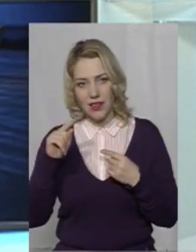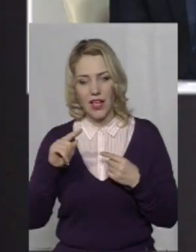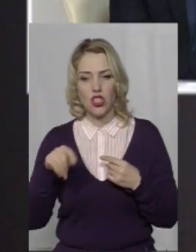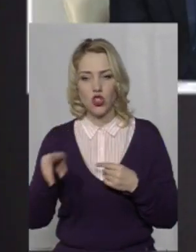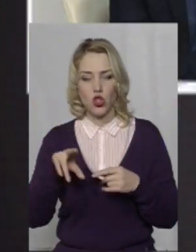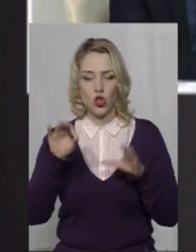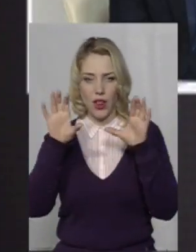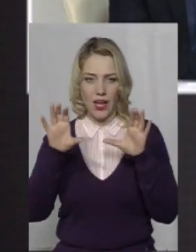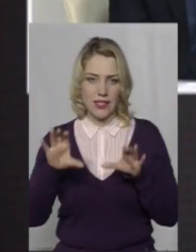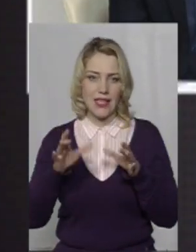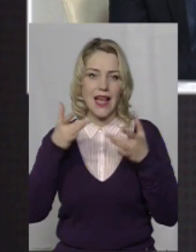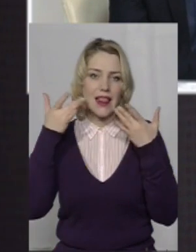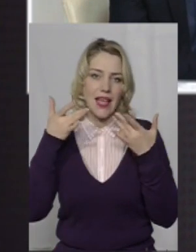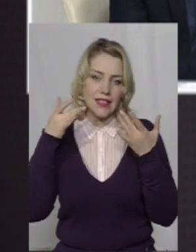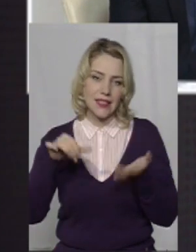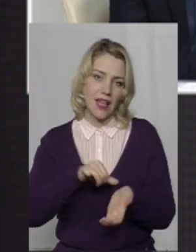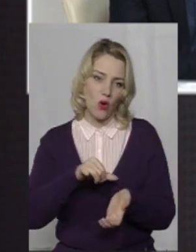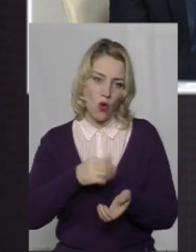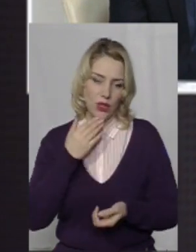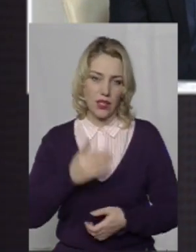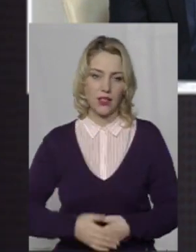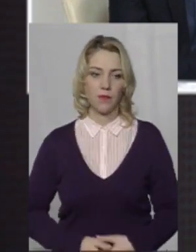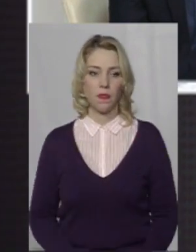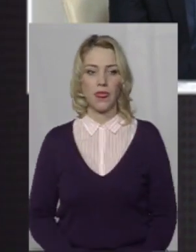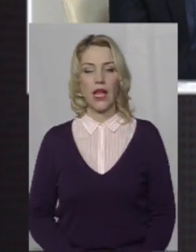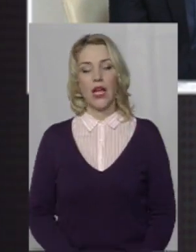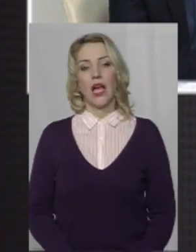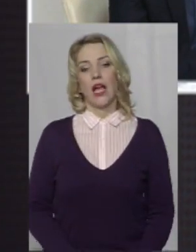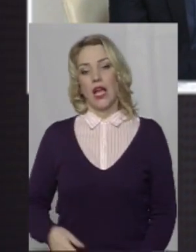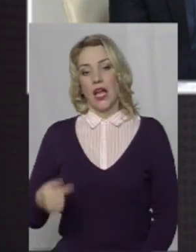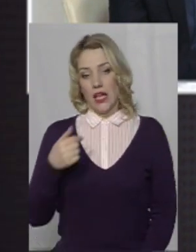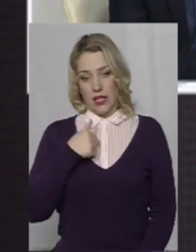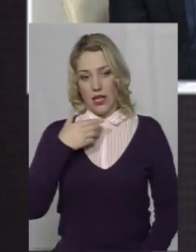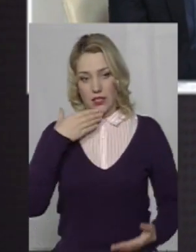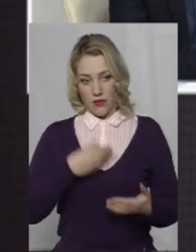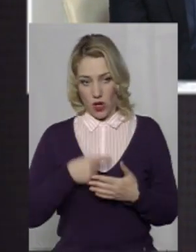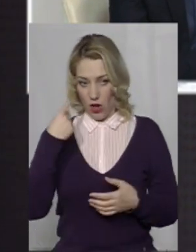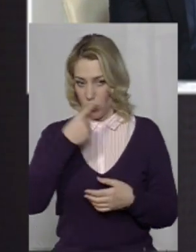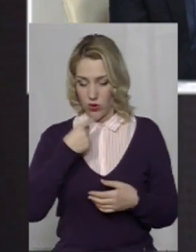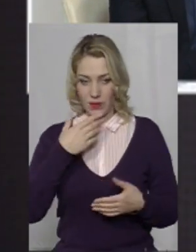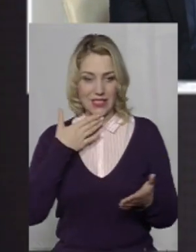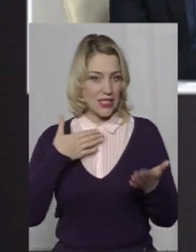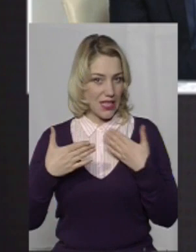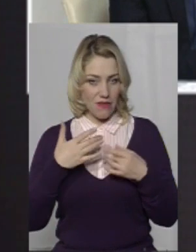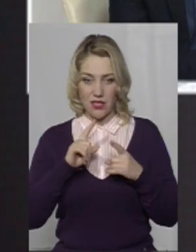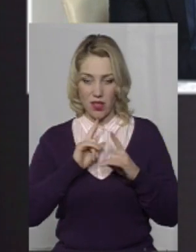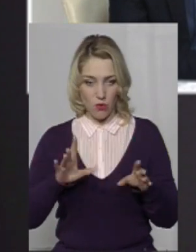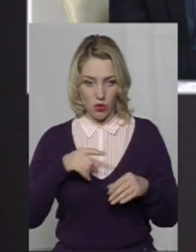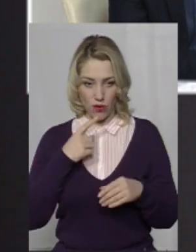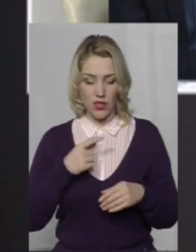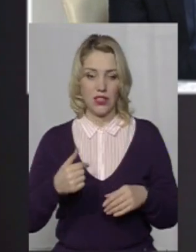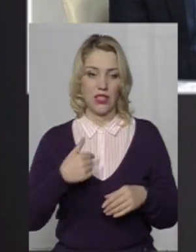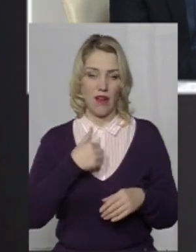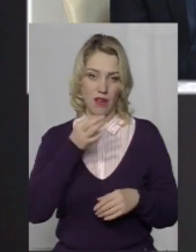Дякую за запитання. Я, мабуть, своє особисте ставлення не буду казати, а